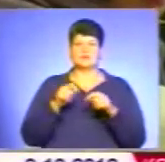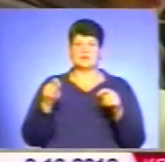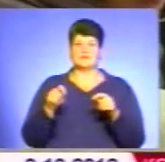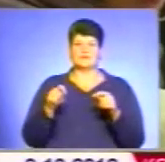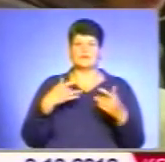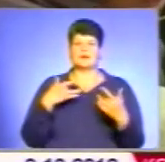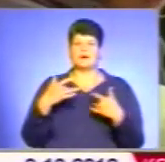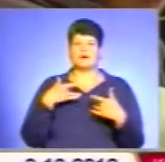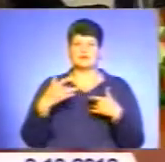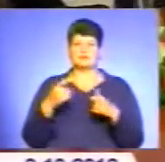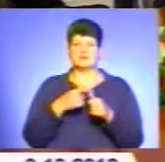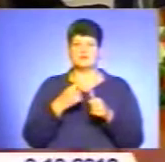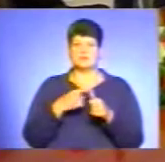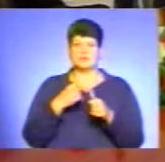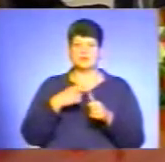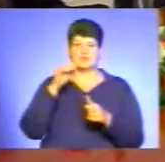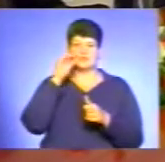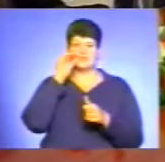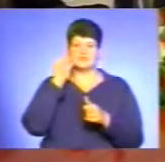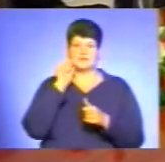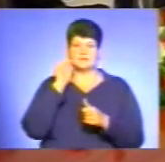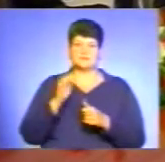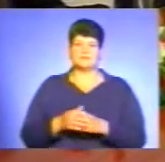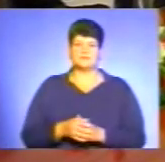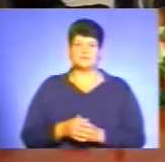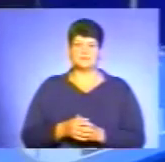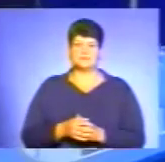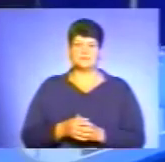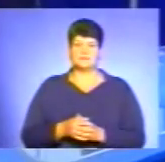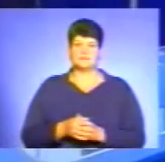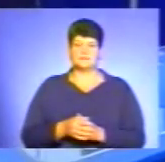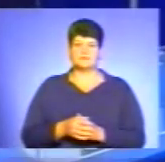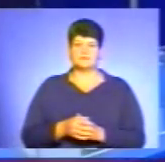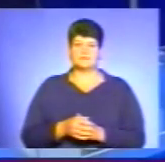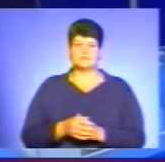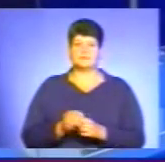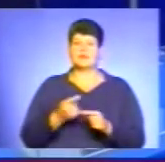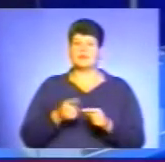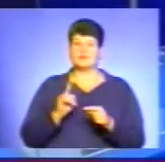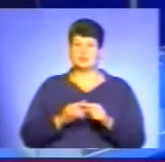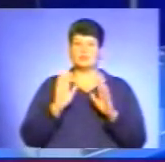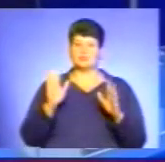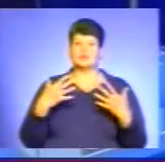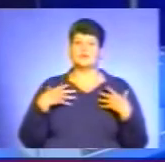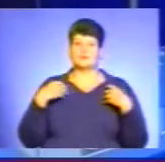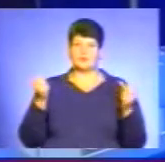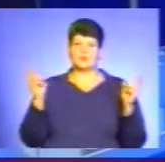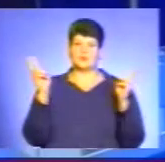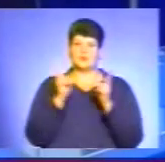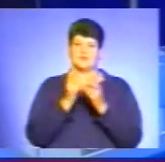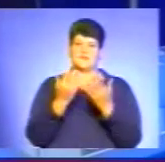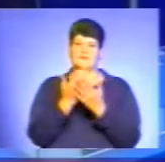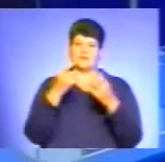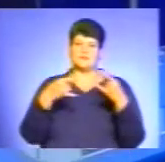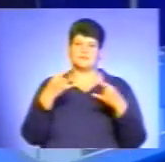Академічному обласному травматичному театрі імені Тараса Шевченка. На цьому будьте здорові. До зустрічі в ефірі.